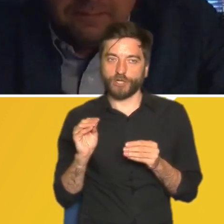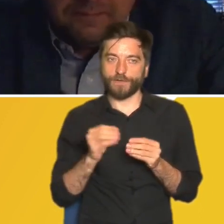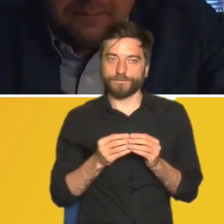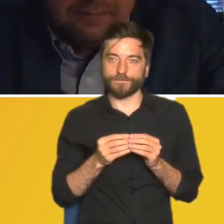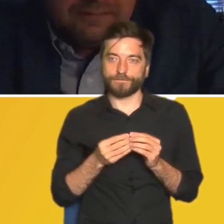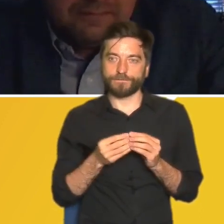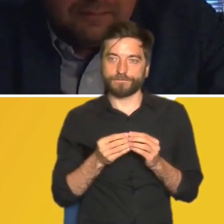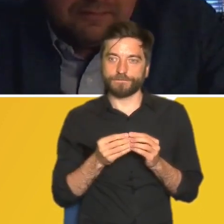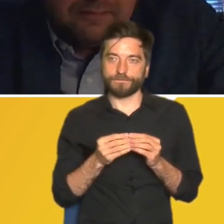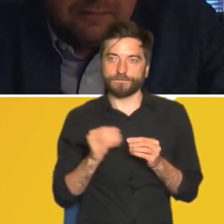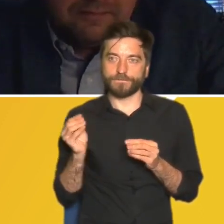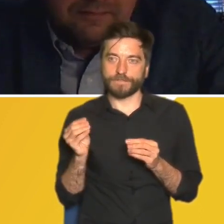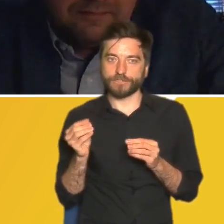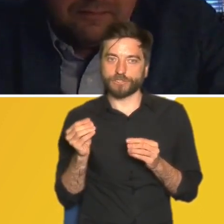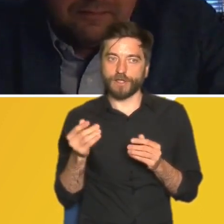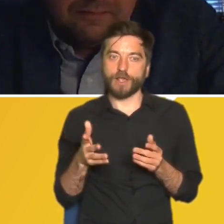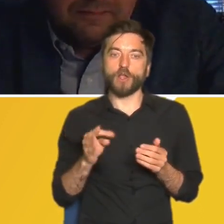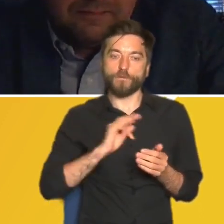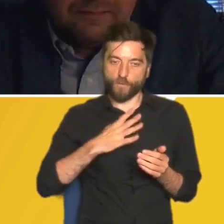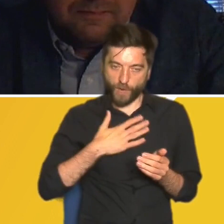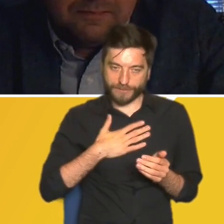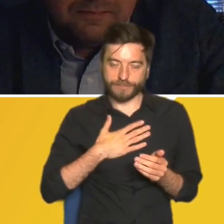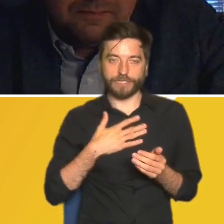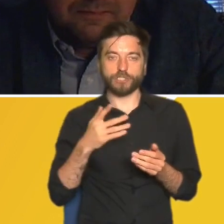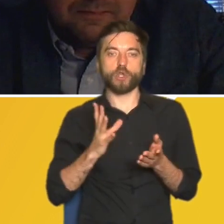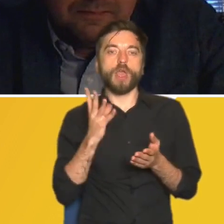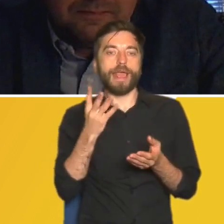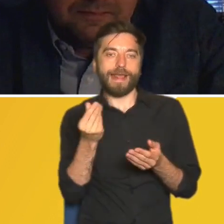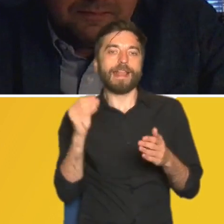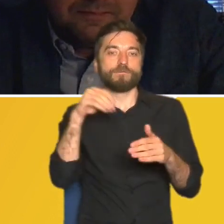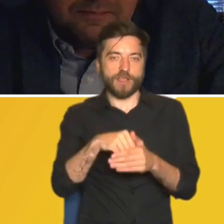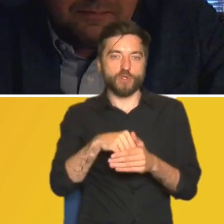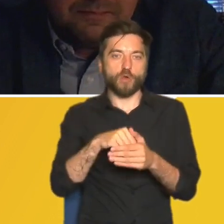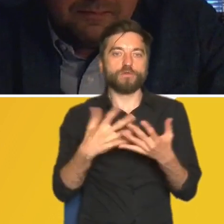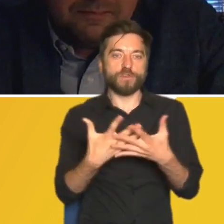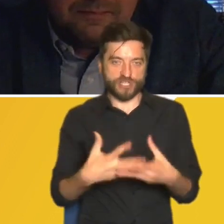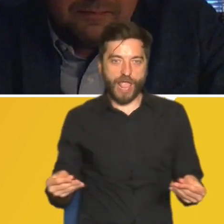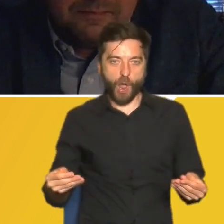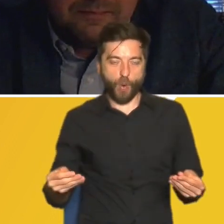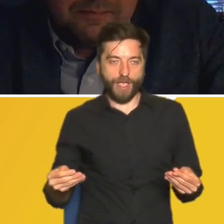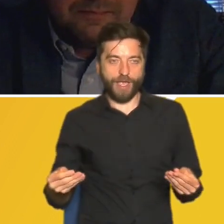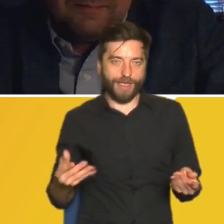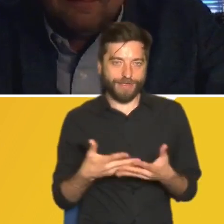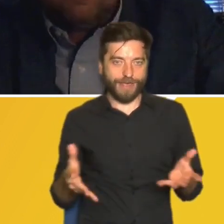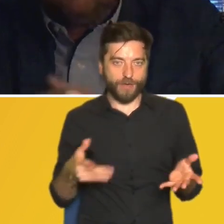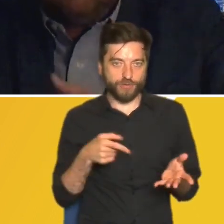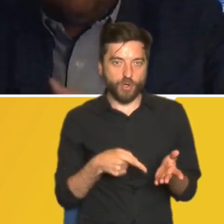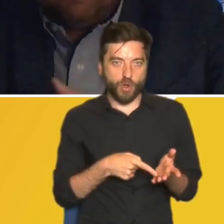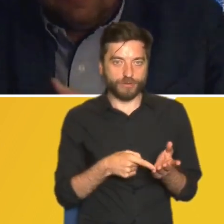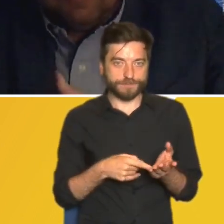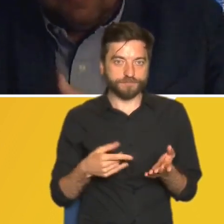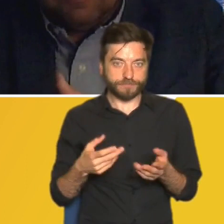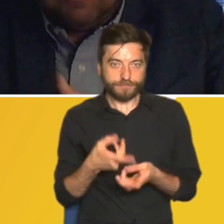obciążenia właścicieli czyli tych inwestorów czy tych właścicieli działek na których na których podejmowane są